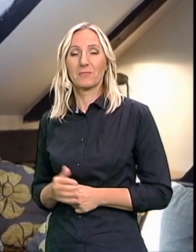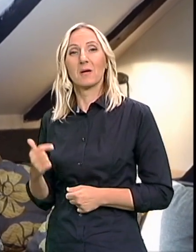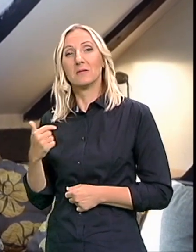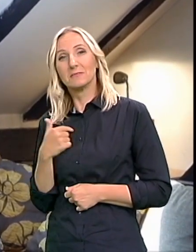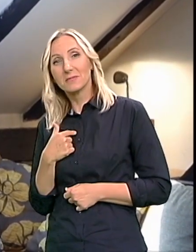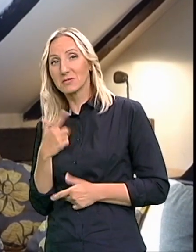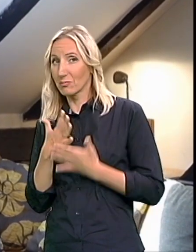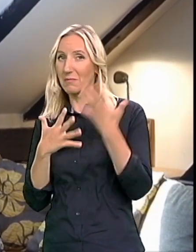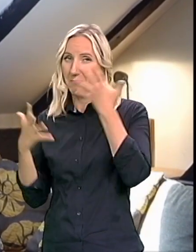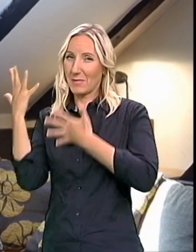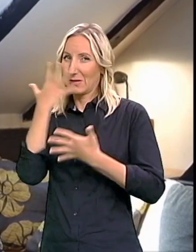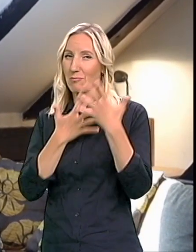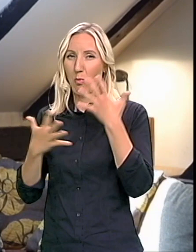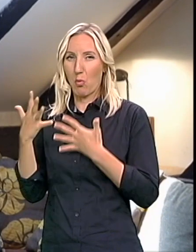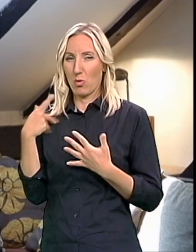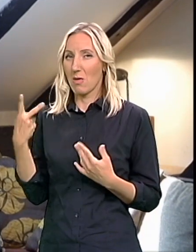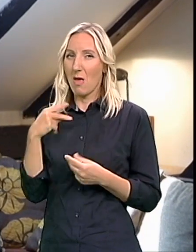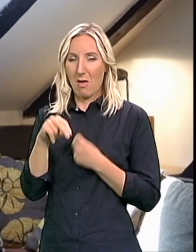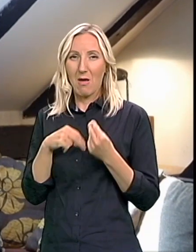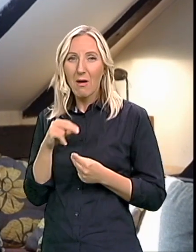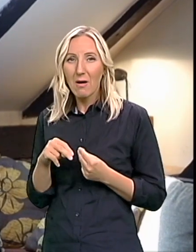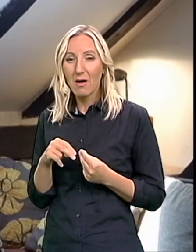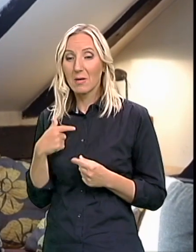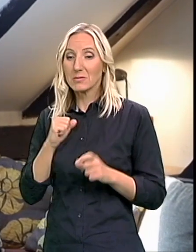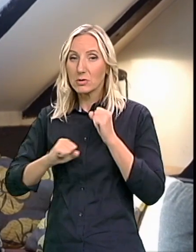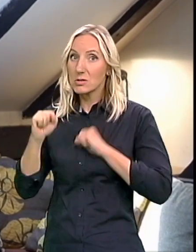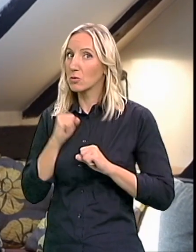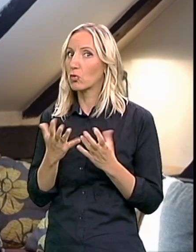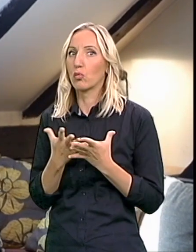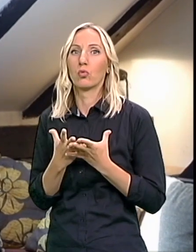zbunjene I trudili smo se oko toga I mnogo smo